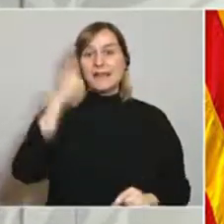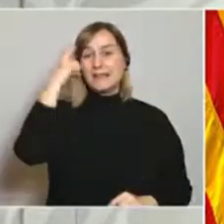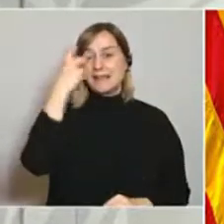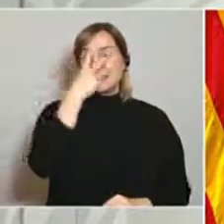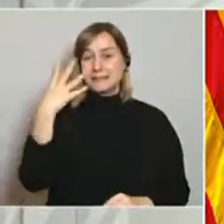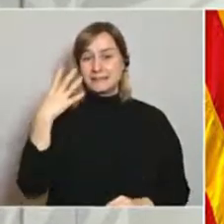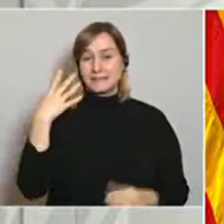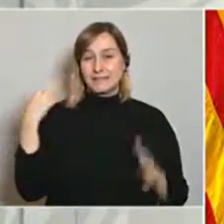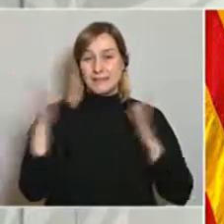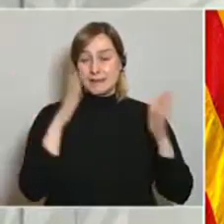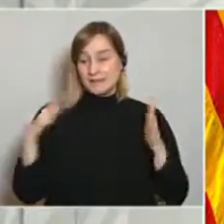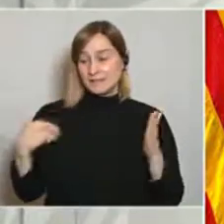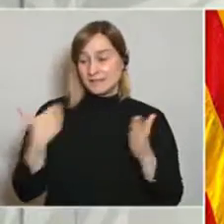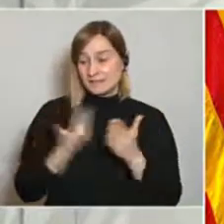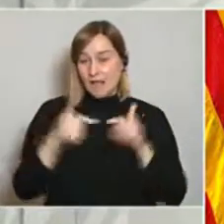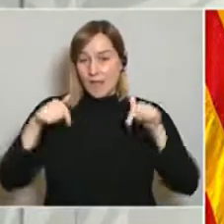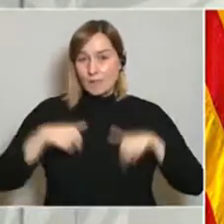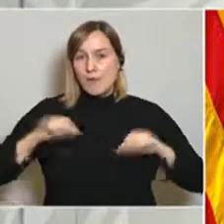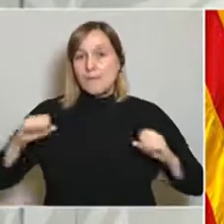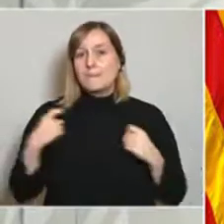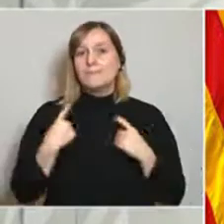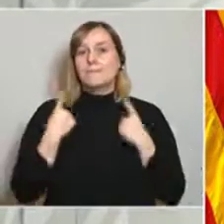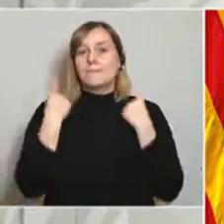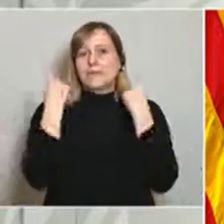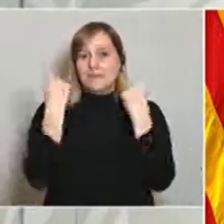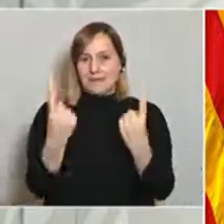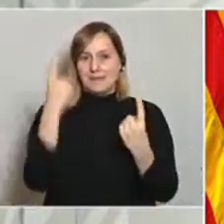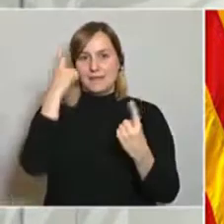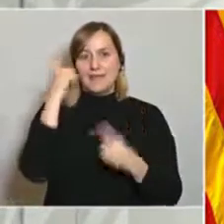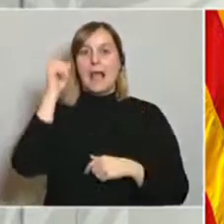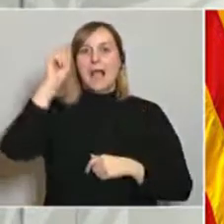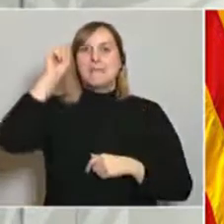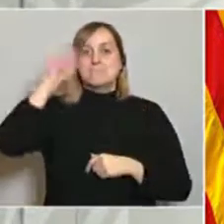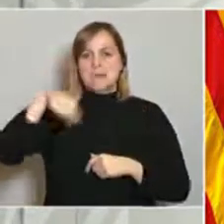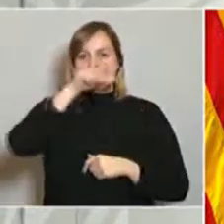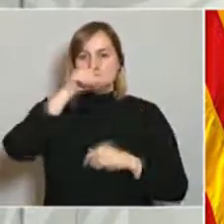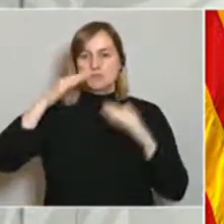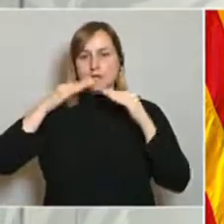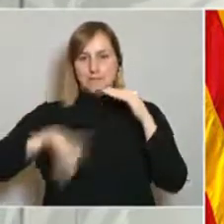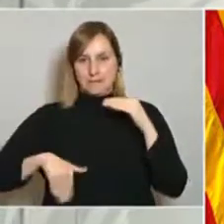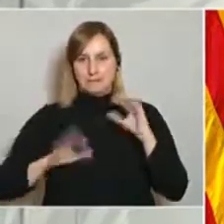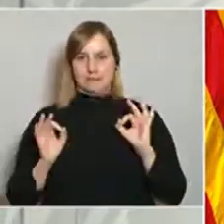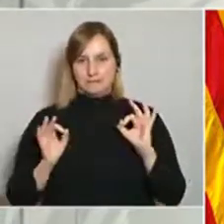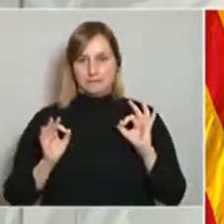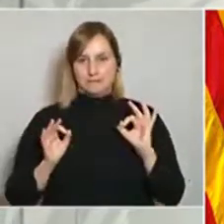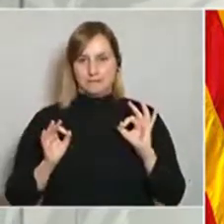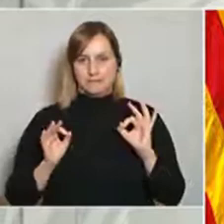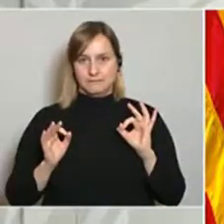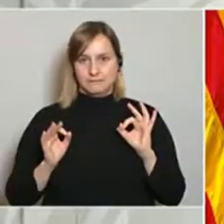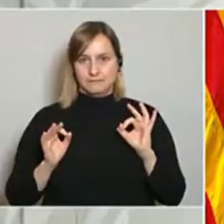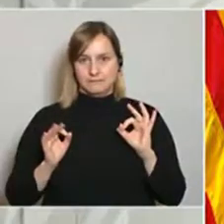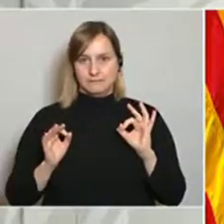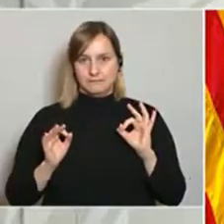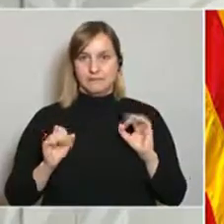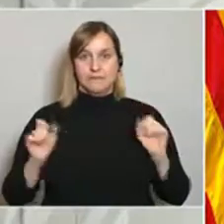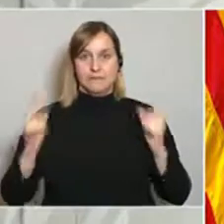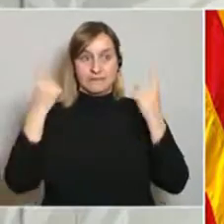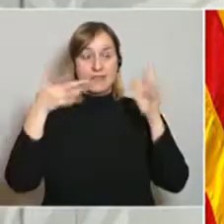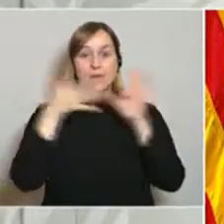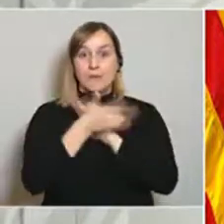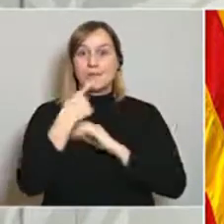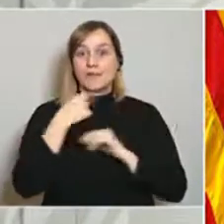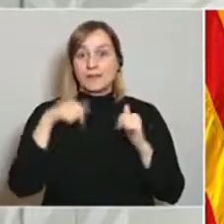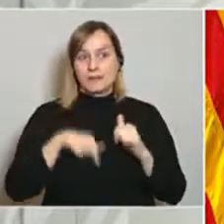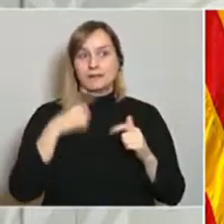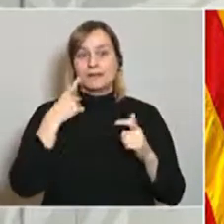març que baixem de les 1.000 persones ingressades a crítics per Covid. Per tant, això, aquesta rebaixa vol dir que els